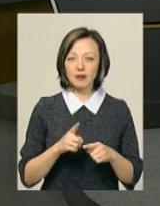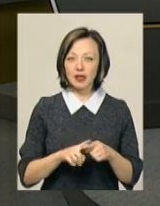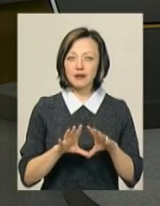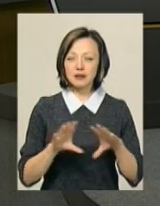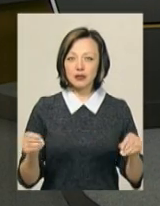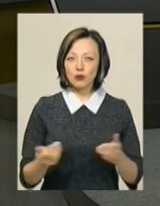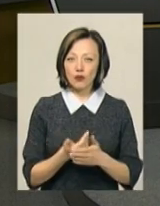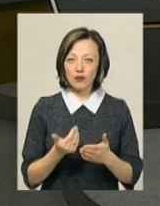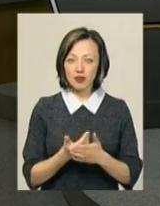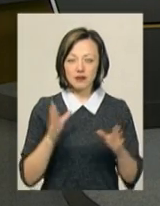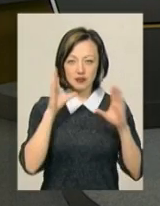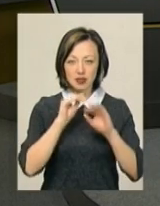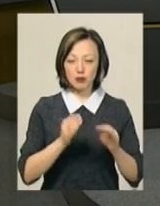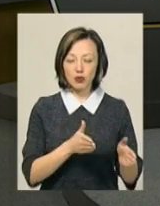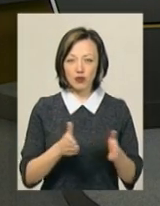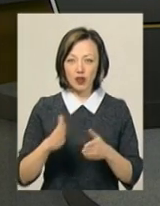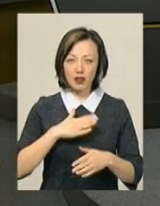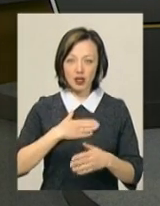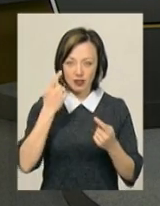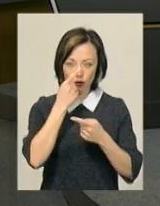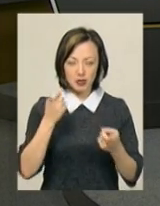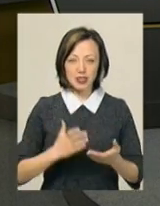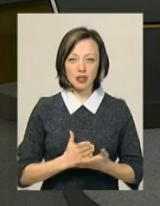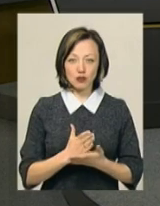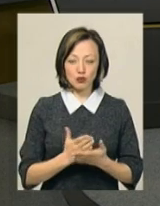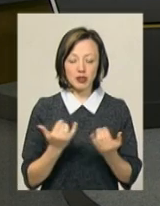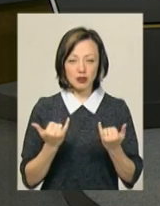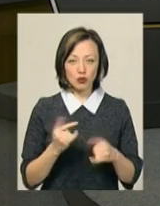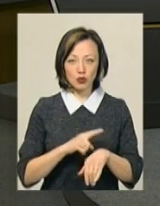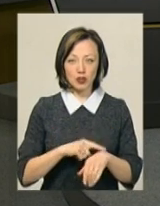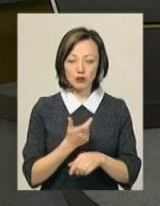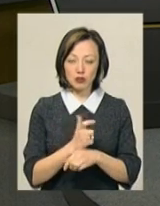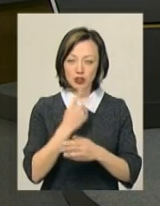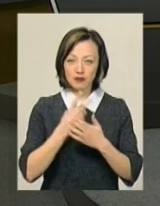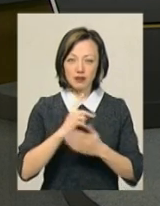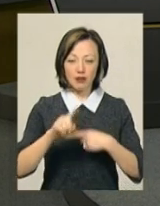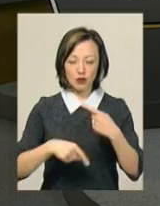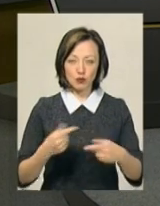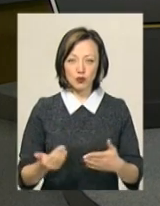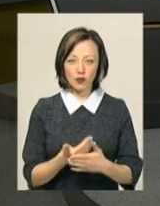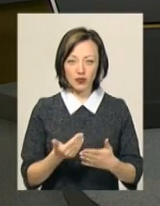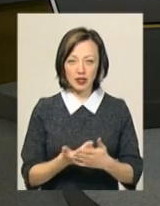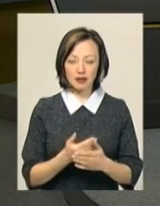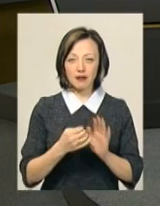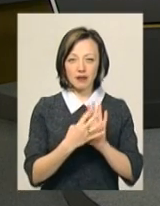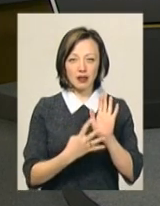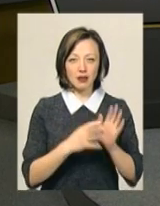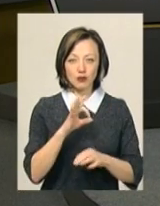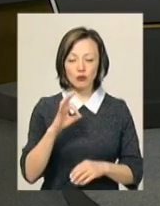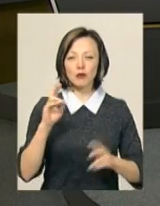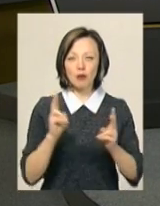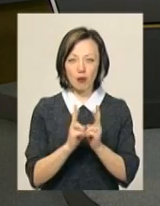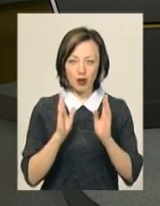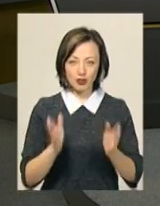Це всі новини, які стигла підготувати наша інформаційна служба на цю годину. Більше дивіться в наступному випуску новин о 19-й.